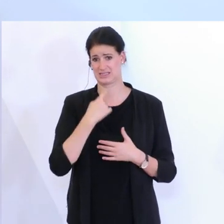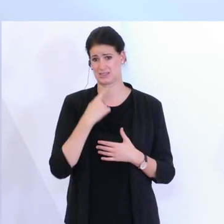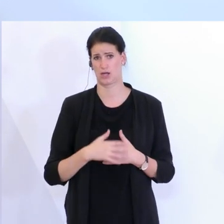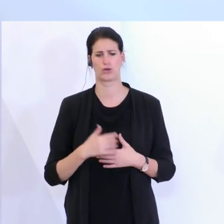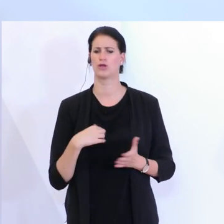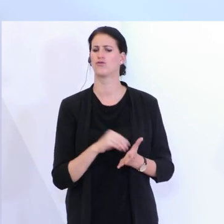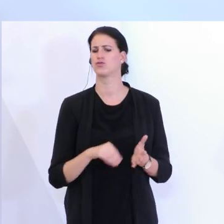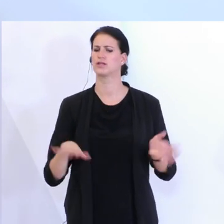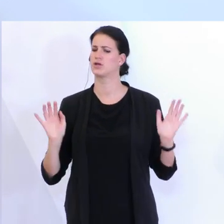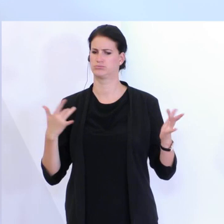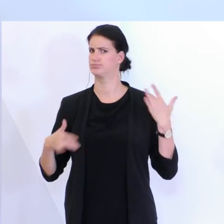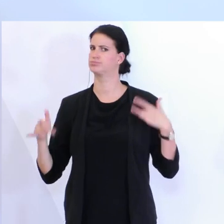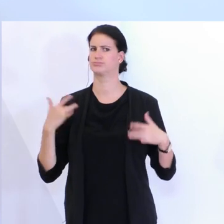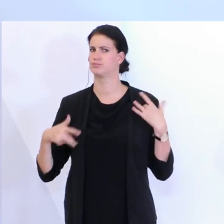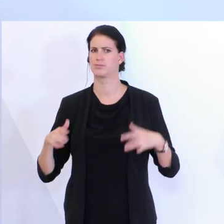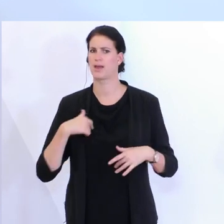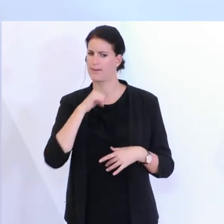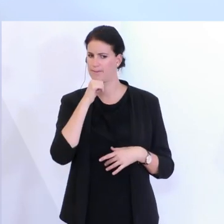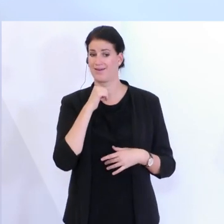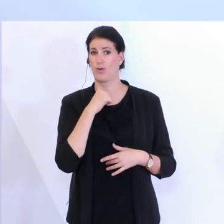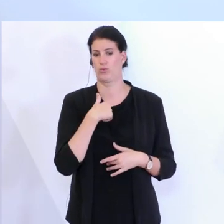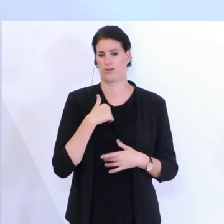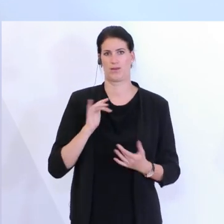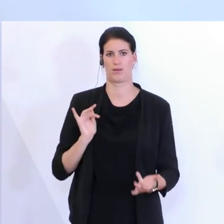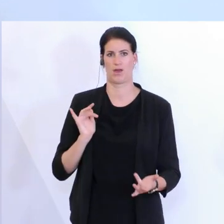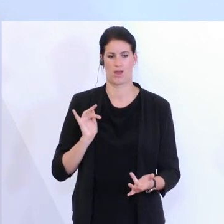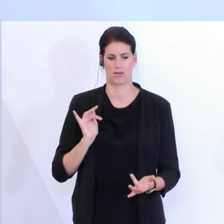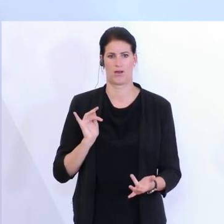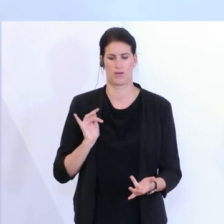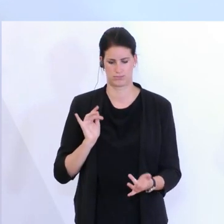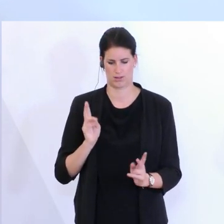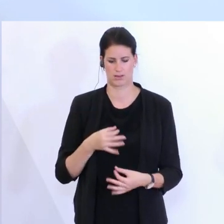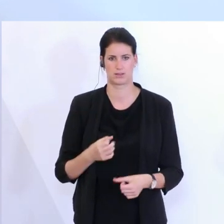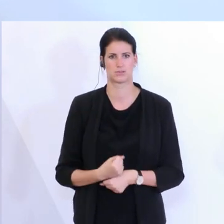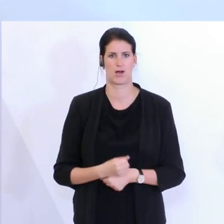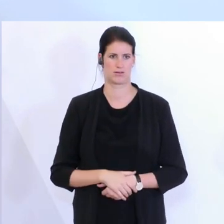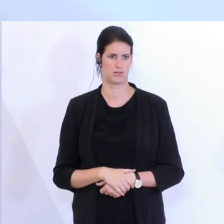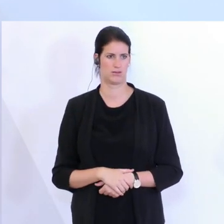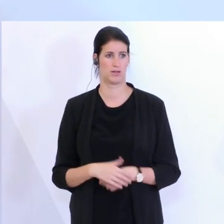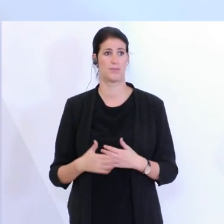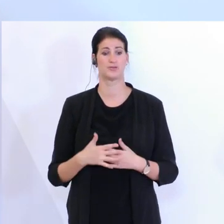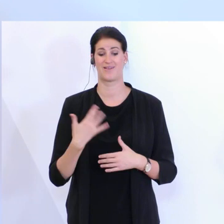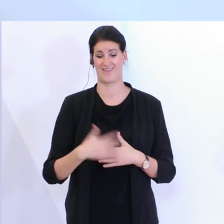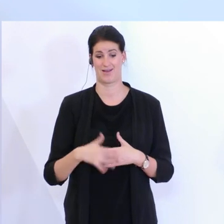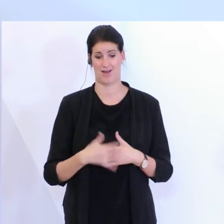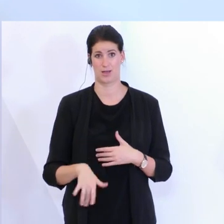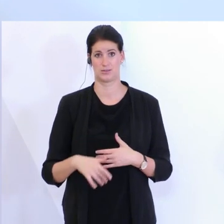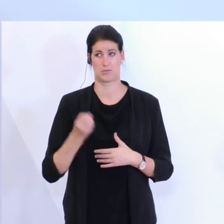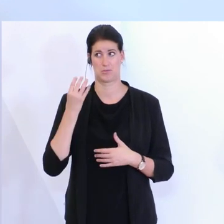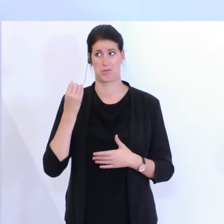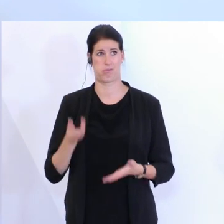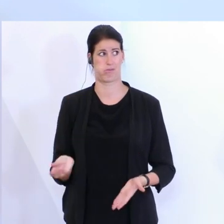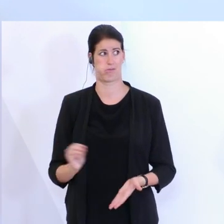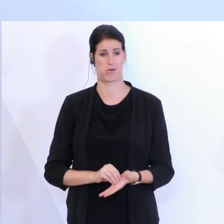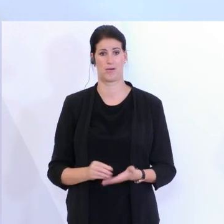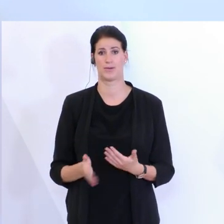nichts aus, ich will nichts ausfüllen und ich habe keine Handhabe dagegen. Wenn der Gast etwas ausfüllt und schreibt da einen Namen rein, der ihm einfällt, Angela